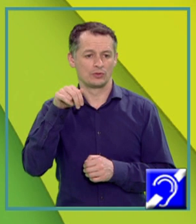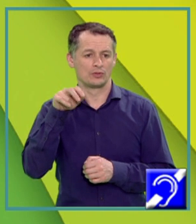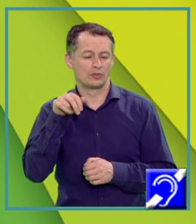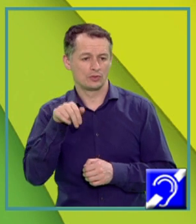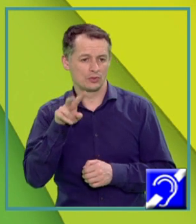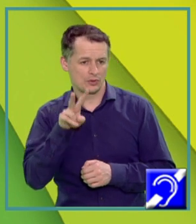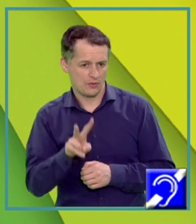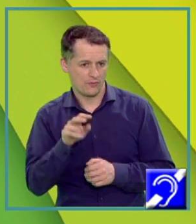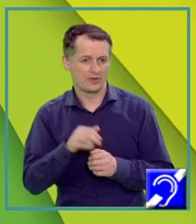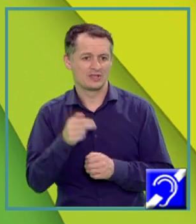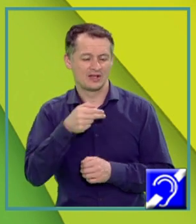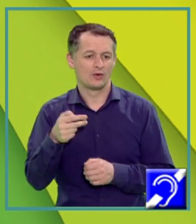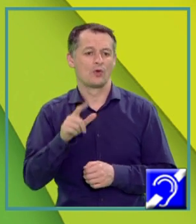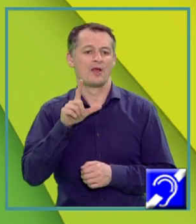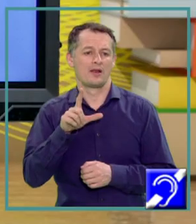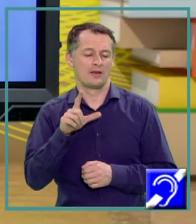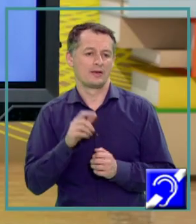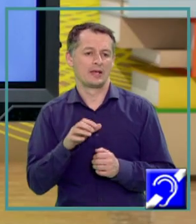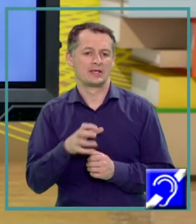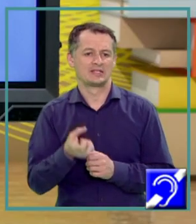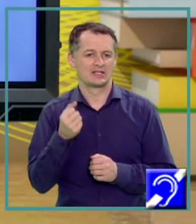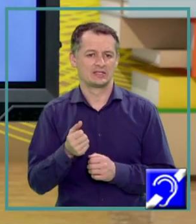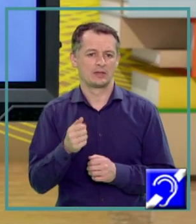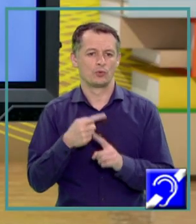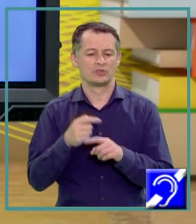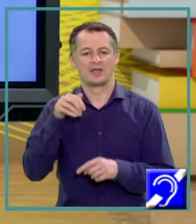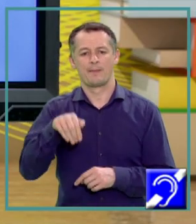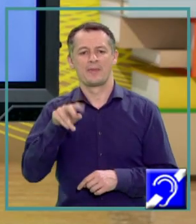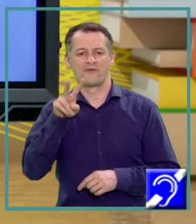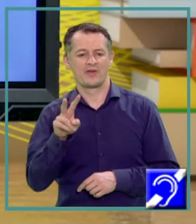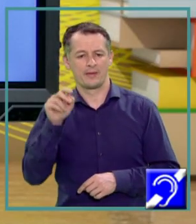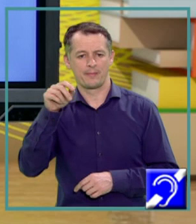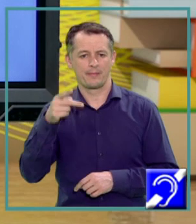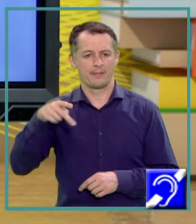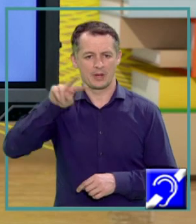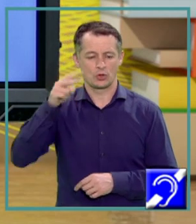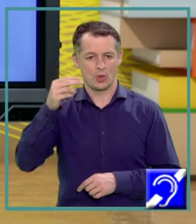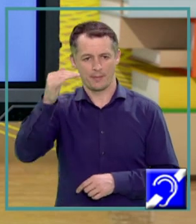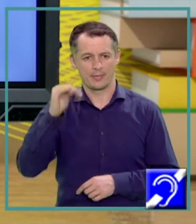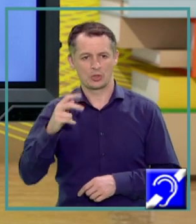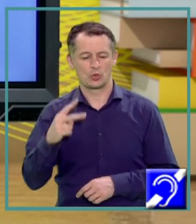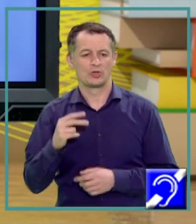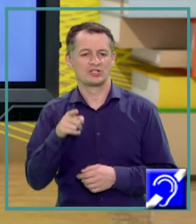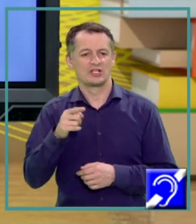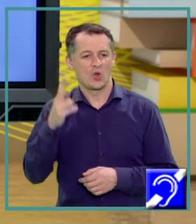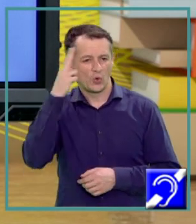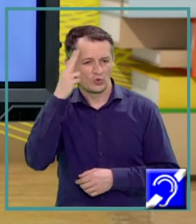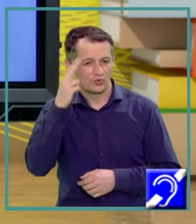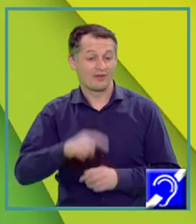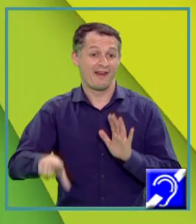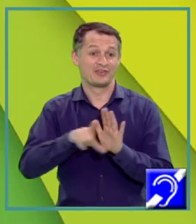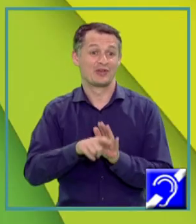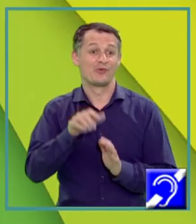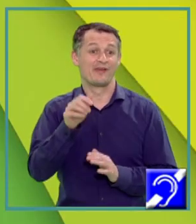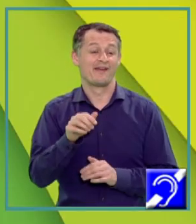mv pătrat pe 2 Această ecuație este cunoscută drept legea lui Einstein